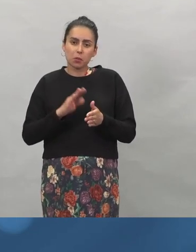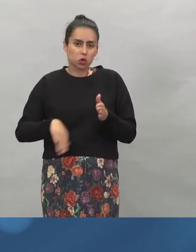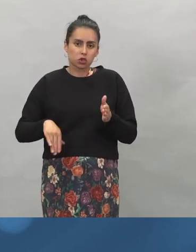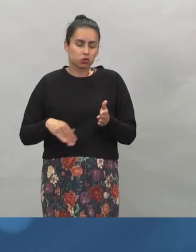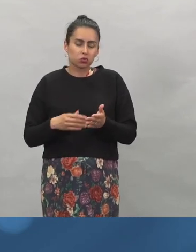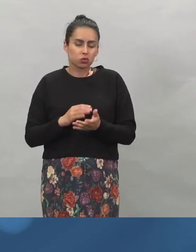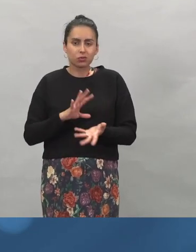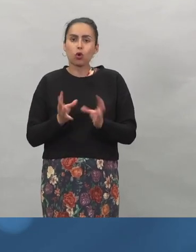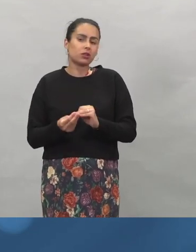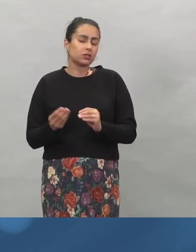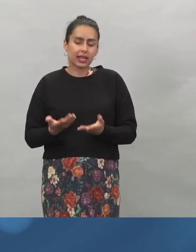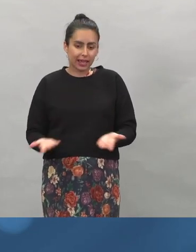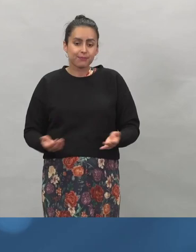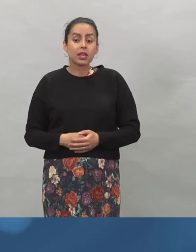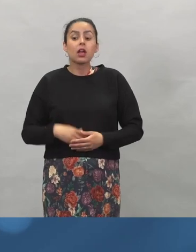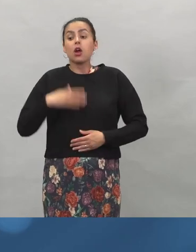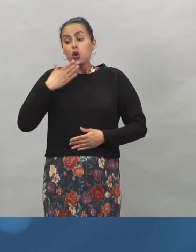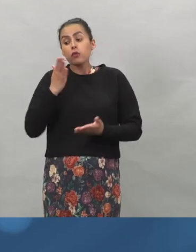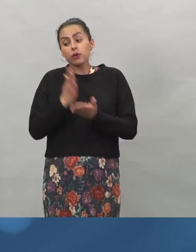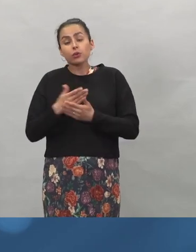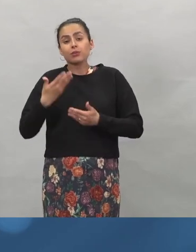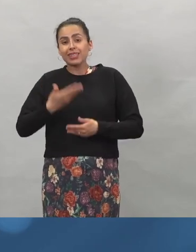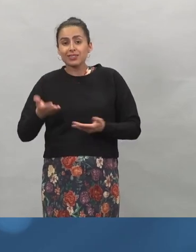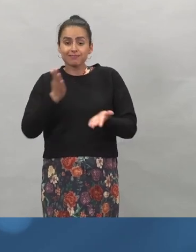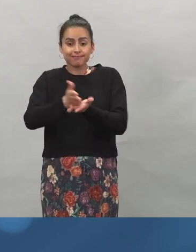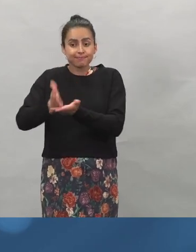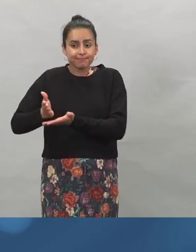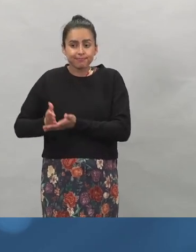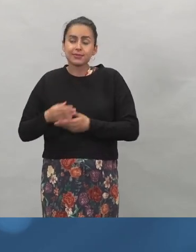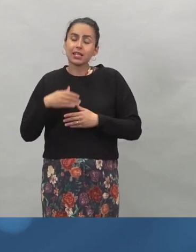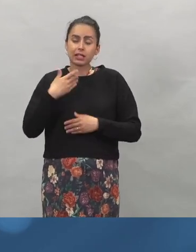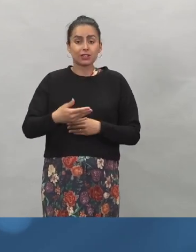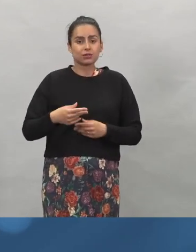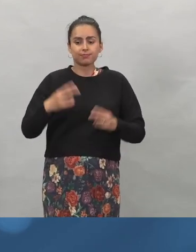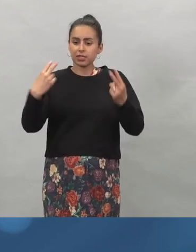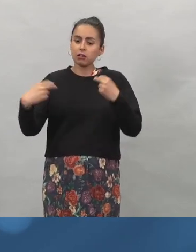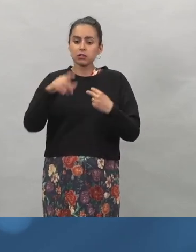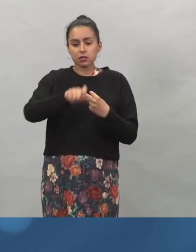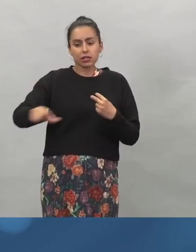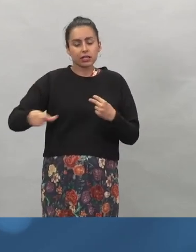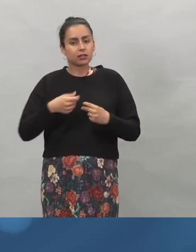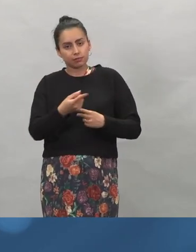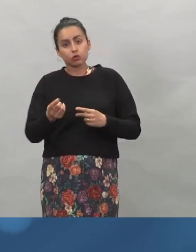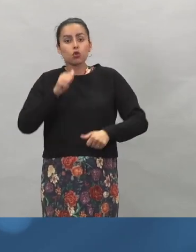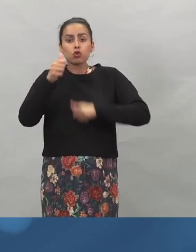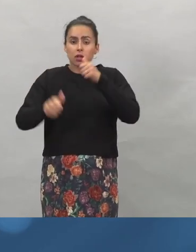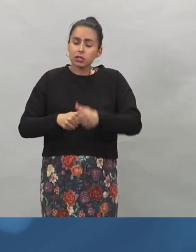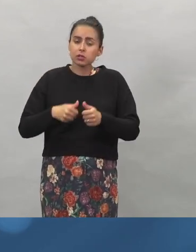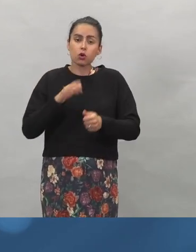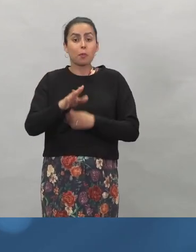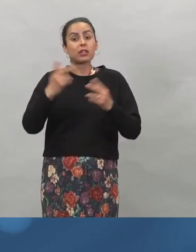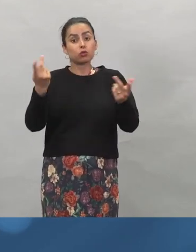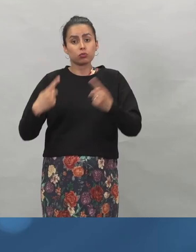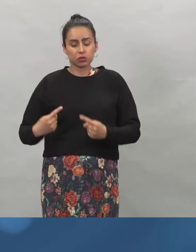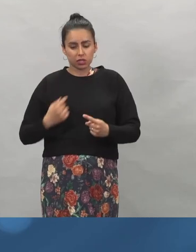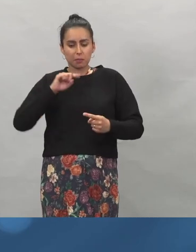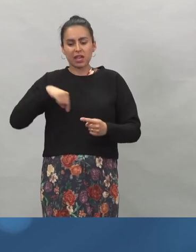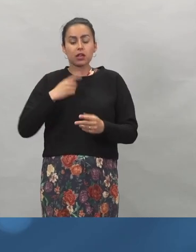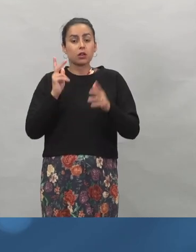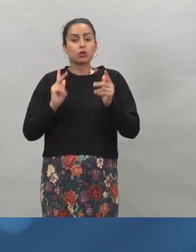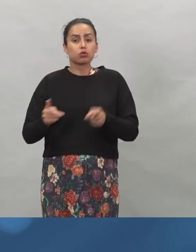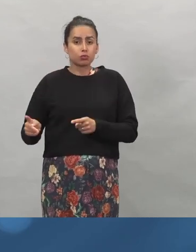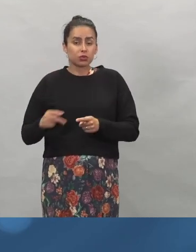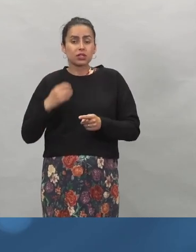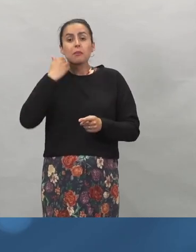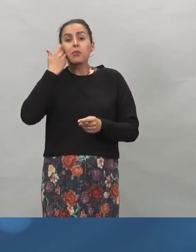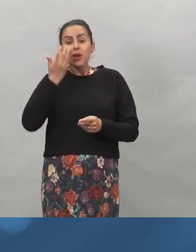Kiitoksia. Kiitos esityksistä ja kiitos katsojille osallistumisesta ja kysymyksistä. Ja hyödynnämme näitä kysymyksiä